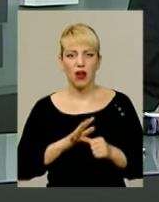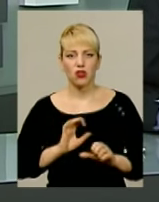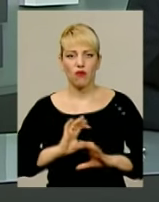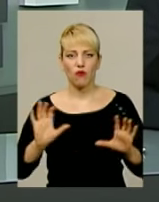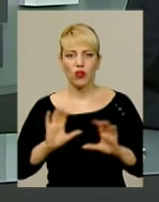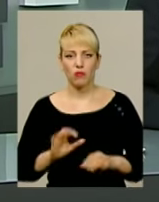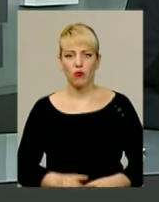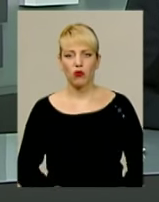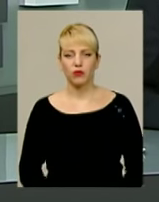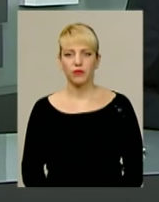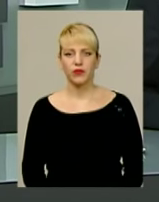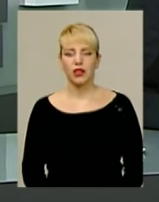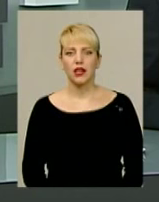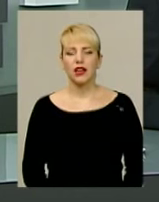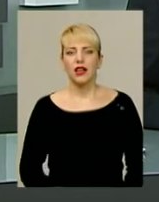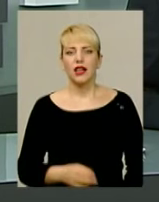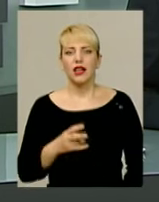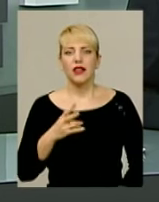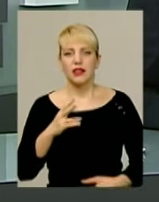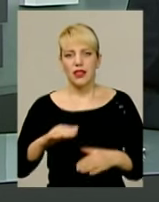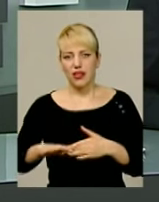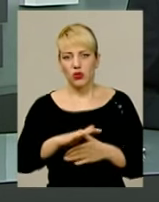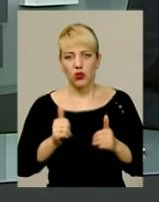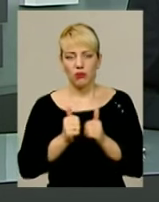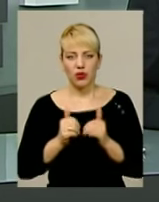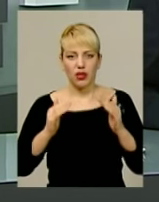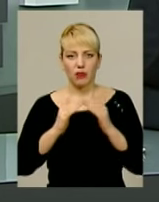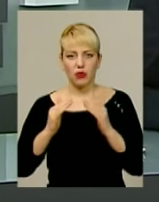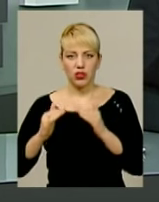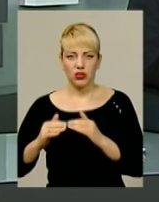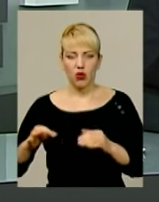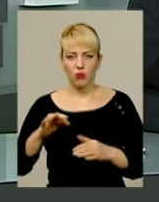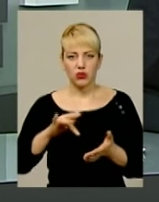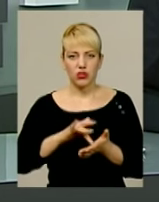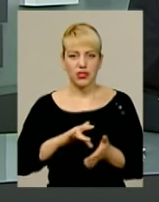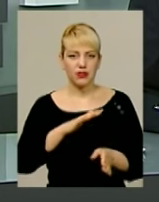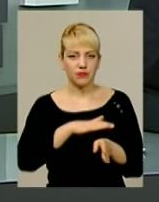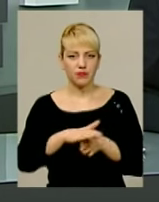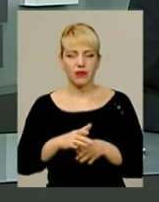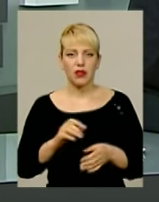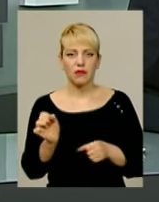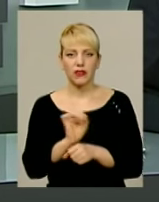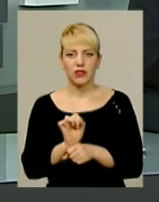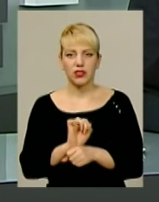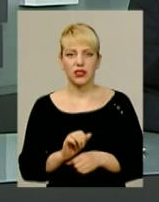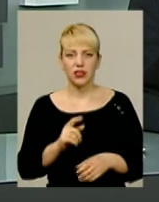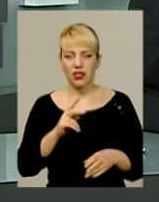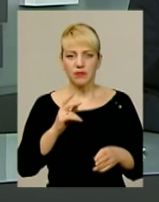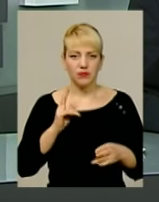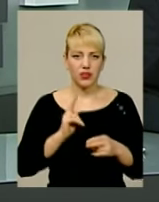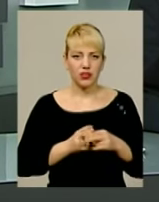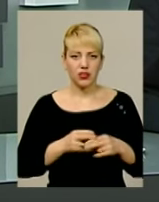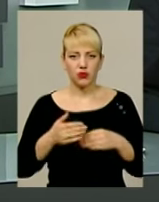Не двори, а стоянки. Територію біля будинків в обласному центрі заполонили автівки. Загороджені входи у під'їзди,